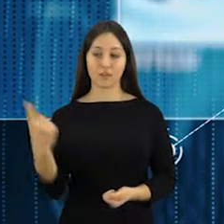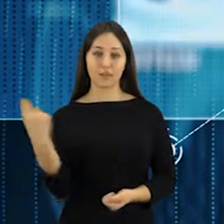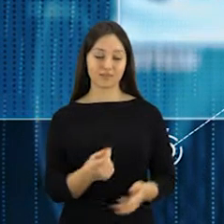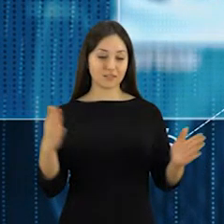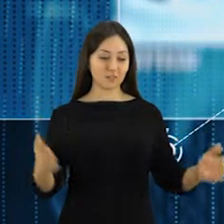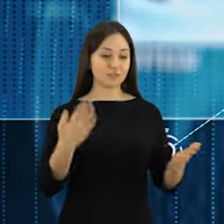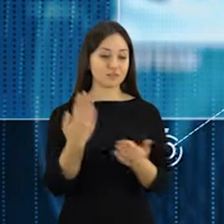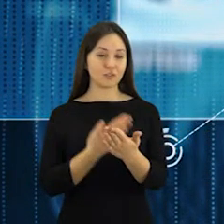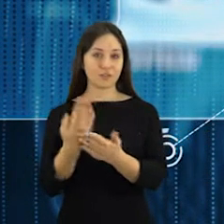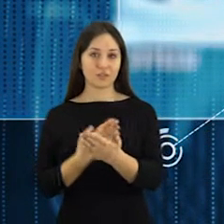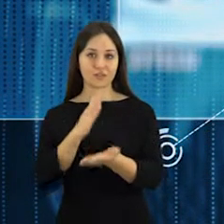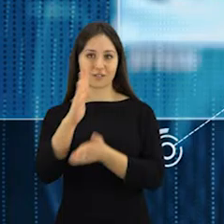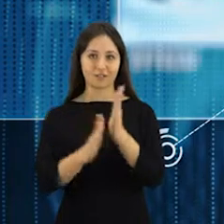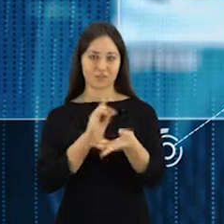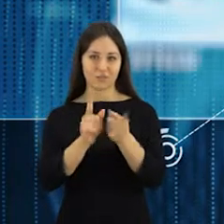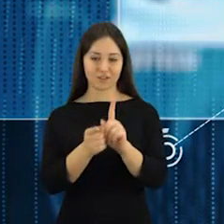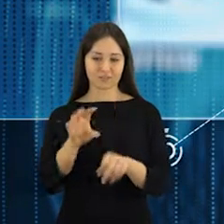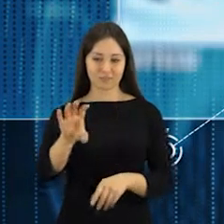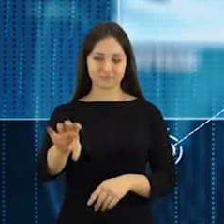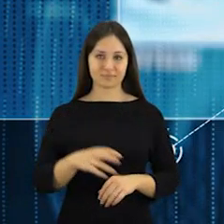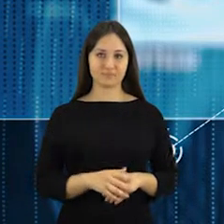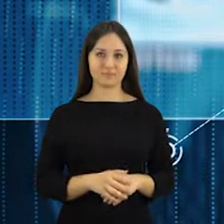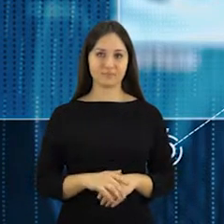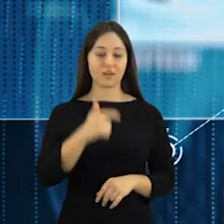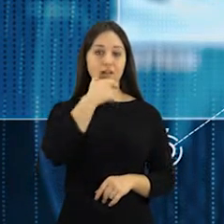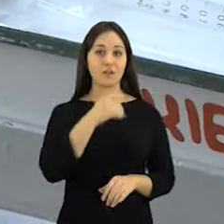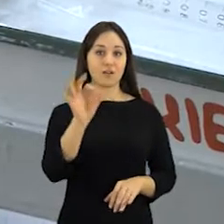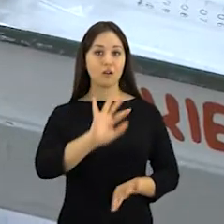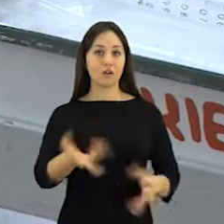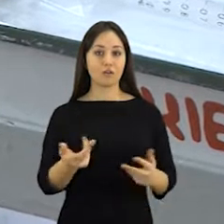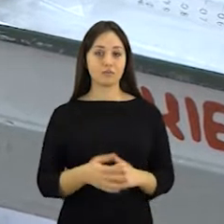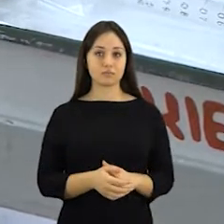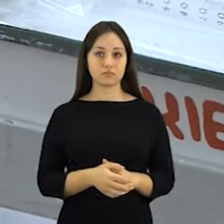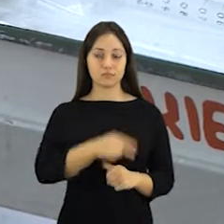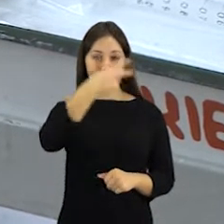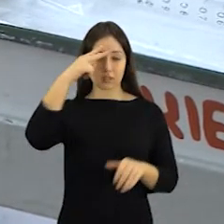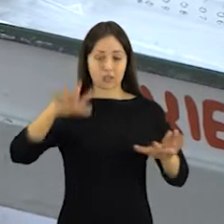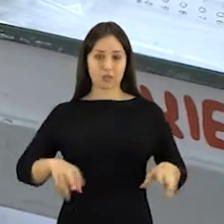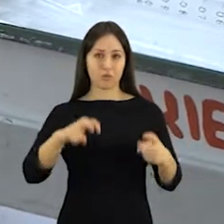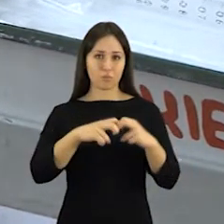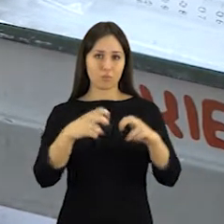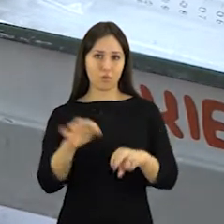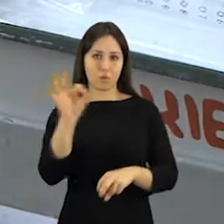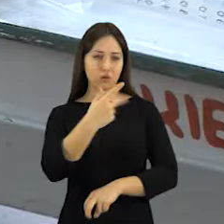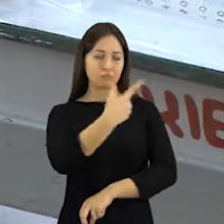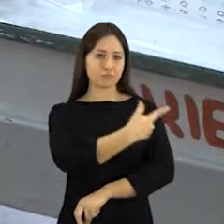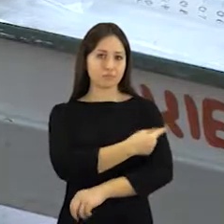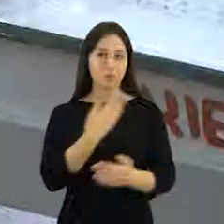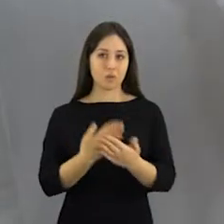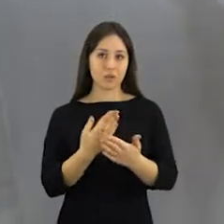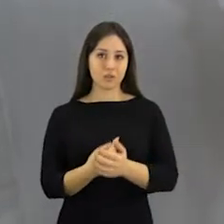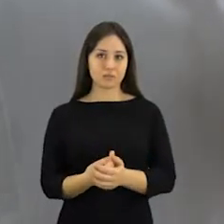Eterija laida savaitės aktualijo suvertimu į gestų kalba. Šioje laidoje matysite, daugiau nei šimta eurų